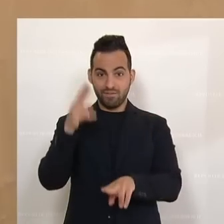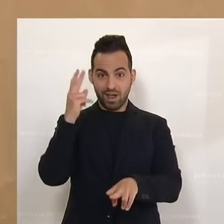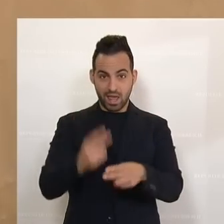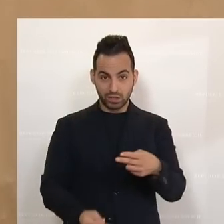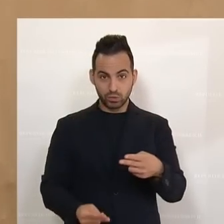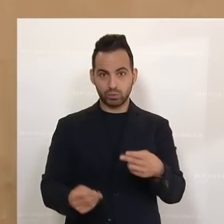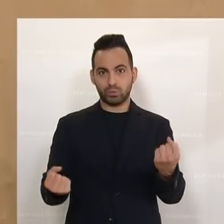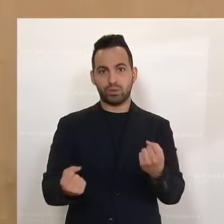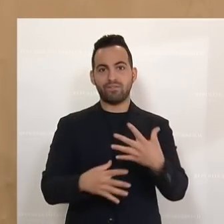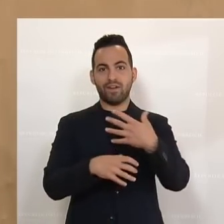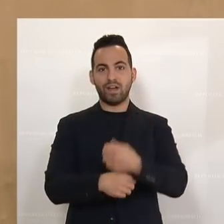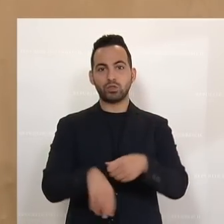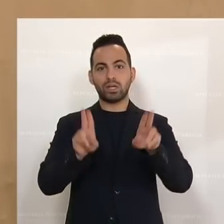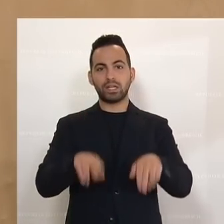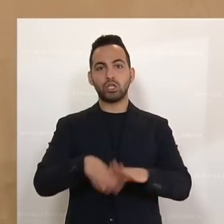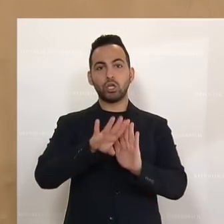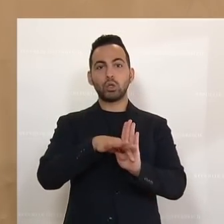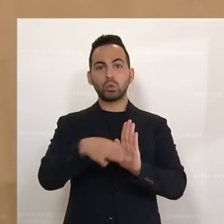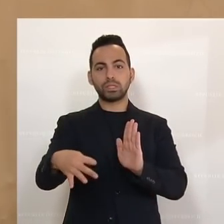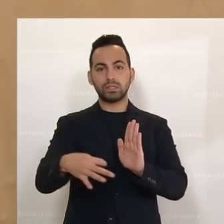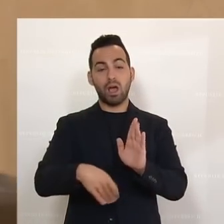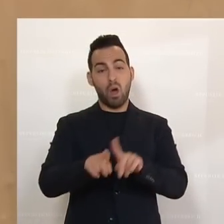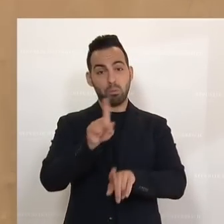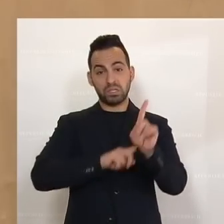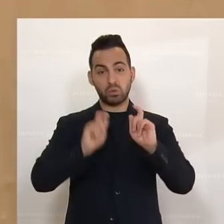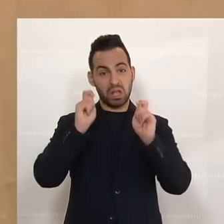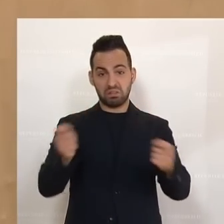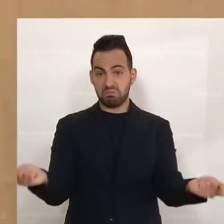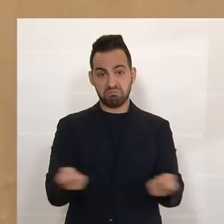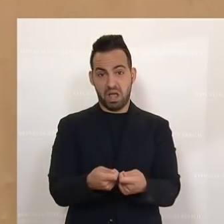verfassungsrechtlichen Grundsatzes wäre ein weiterer Grund für den Misstrauensantrag.